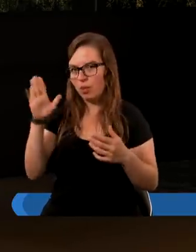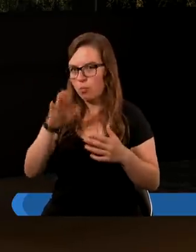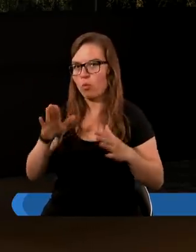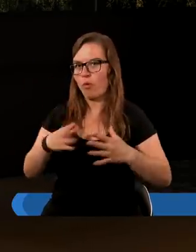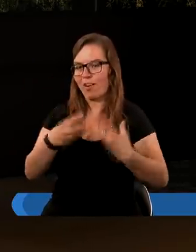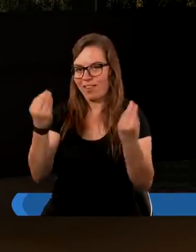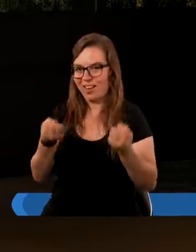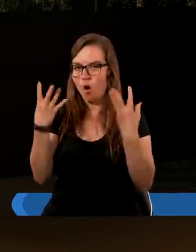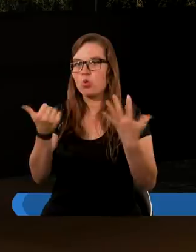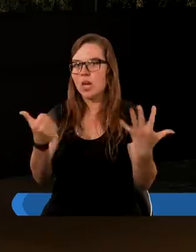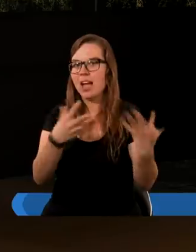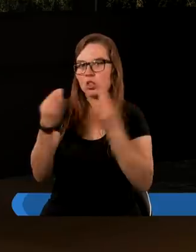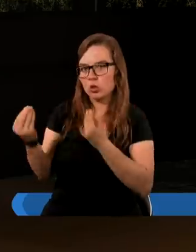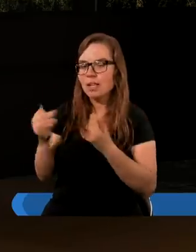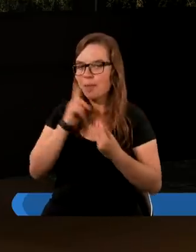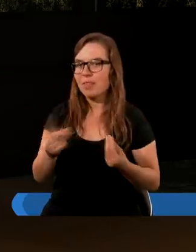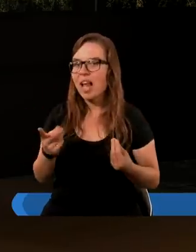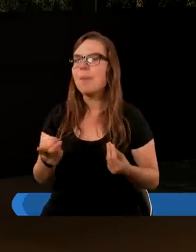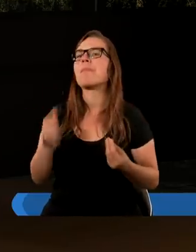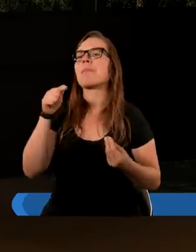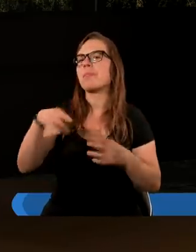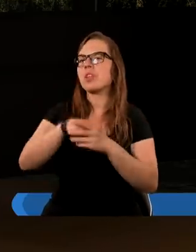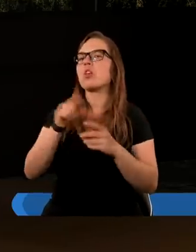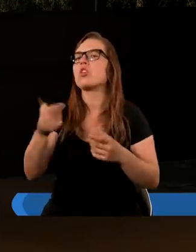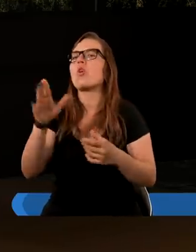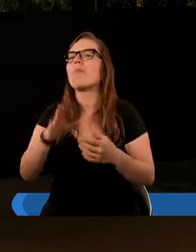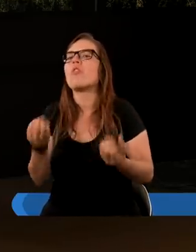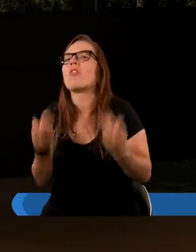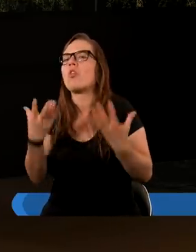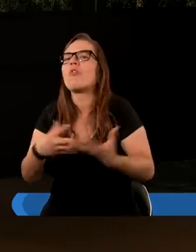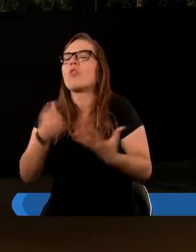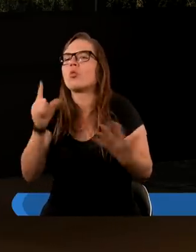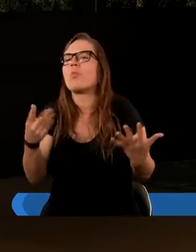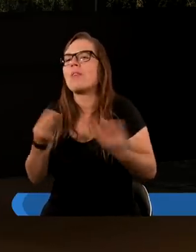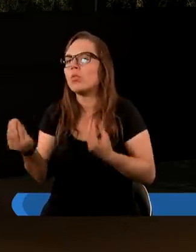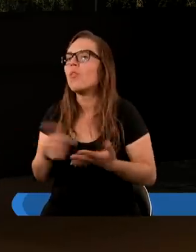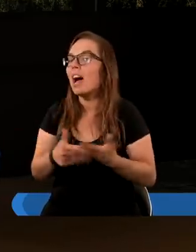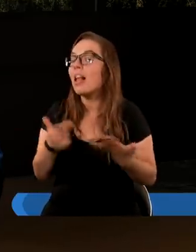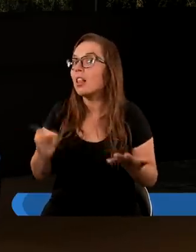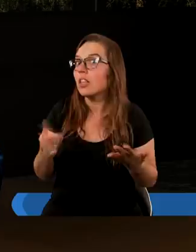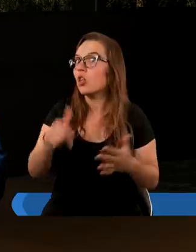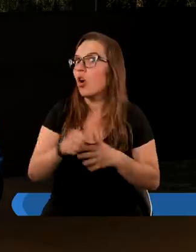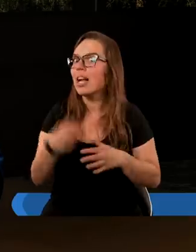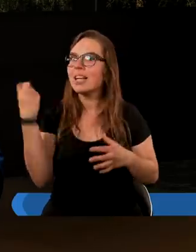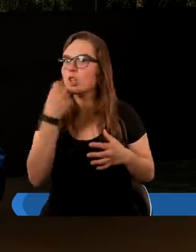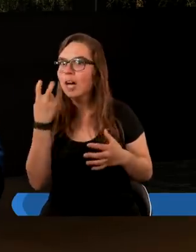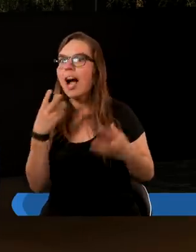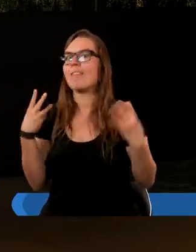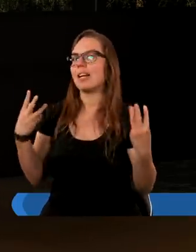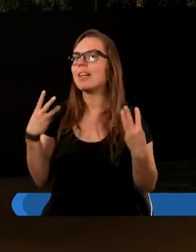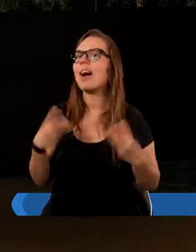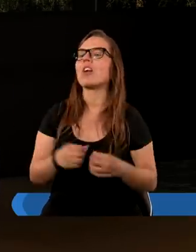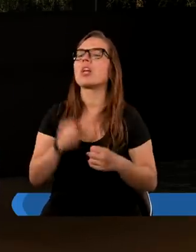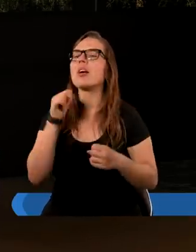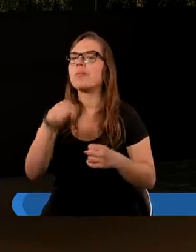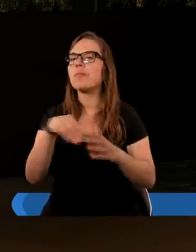Bóg stworzył w sześciu dniach wszystko, a w siódmym odpoczął. A pytanie jest, co Pan Bóg skończył w siódmym dniu? I właśnie, to jest istotne, bo w niektórych